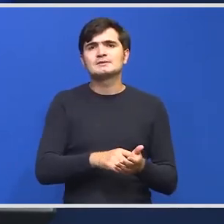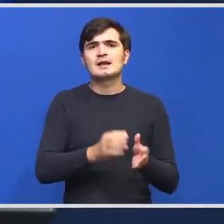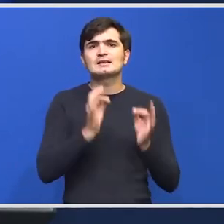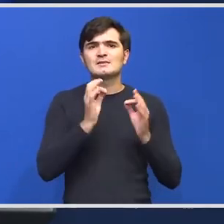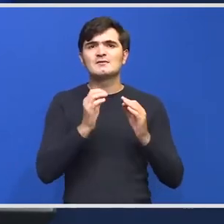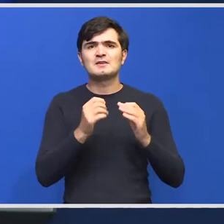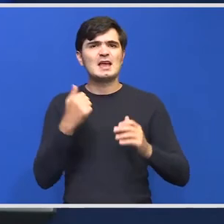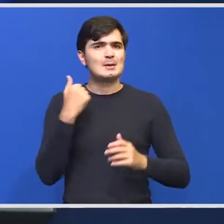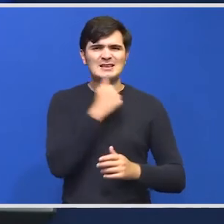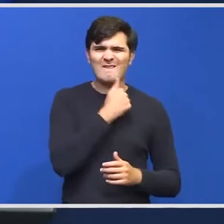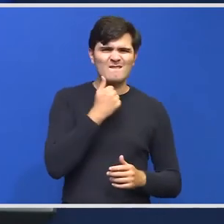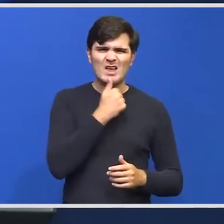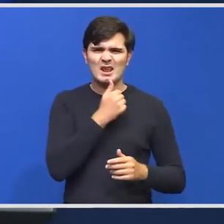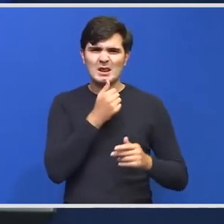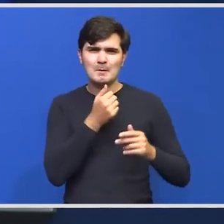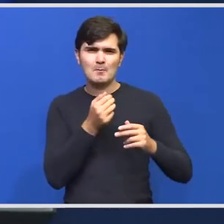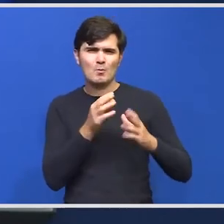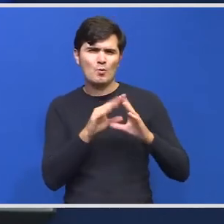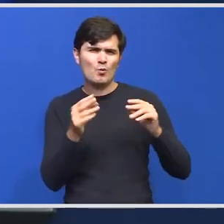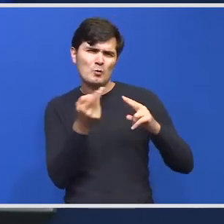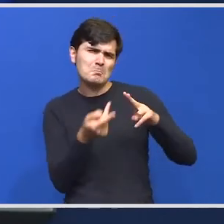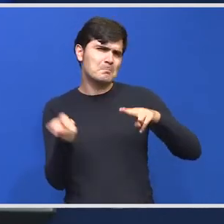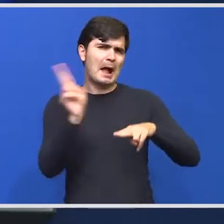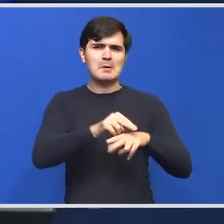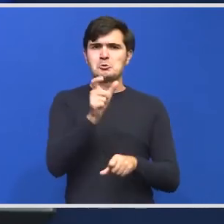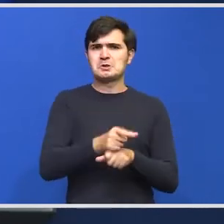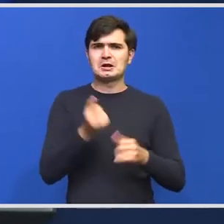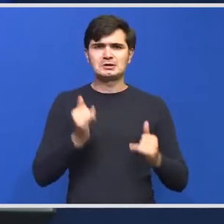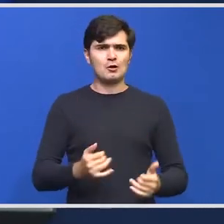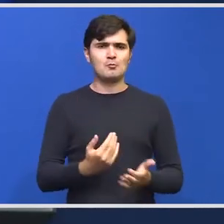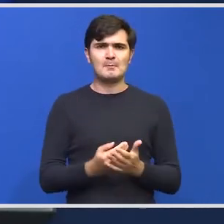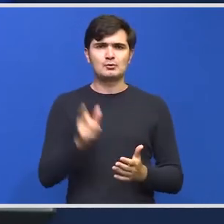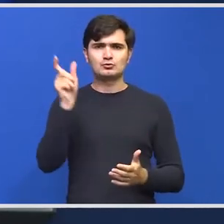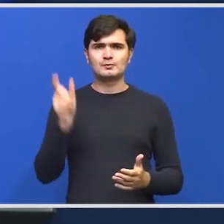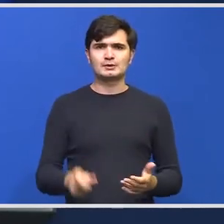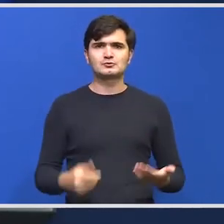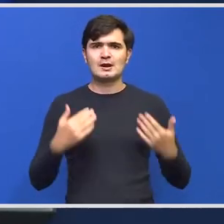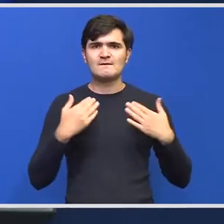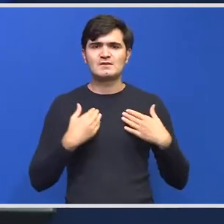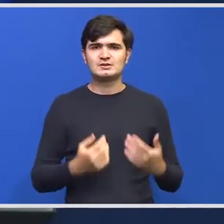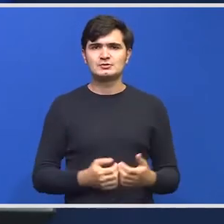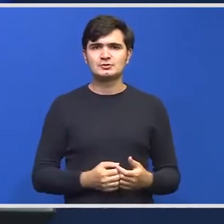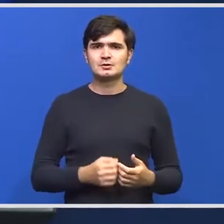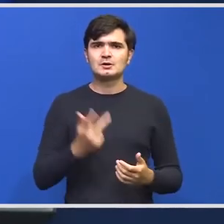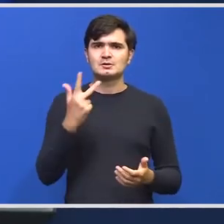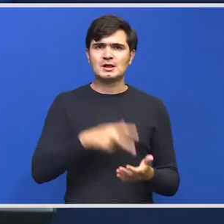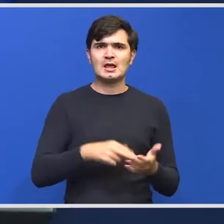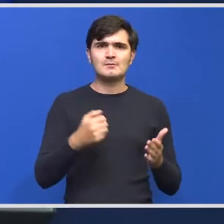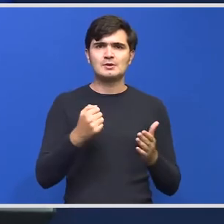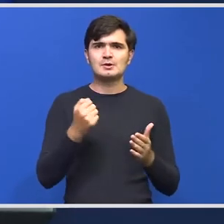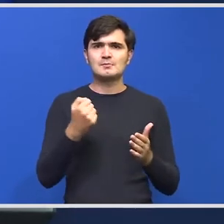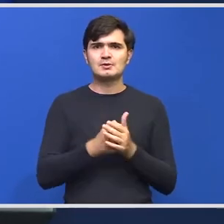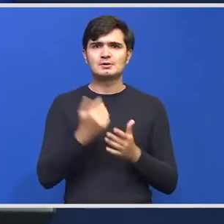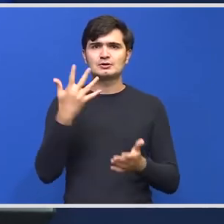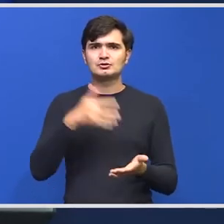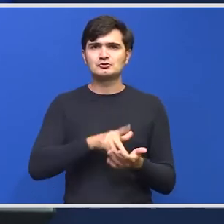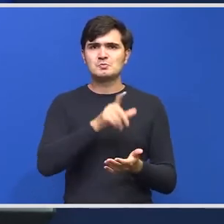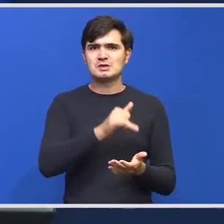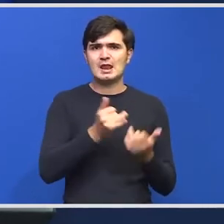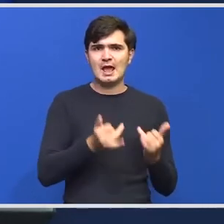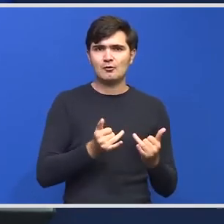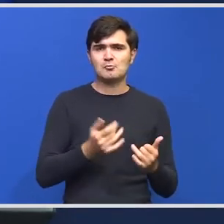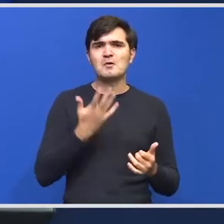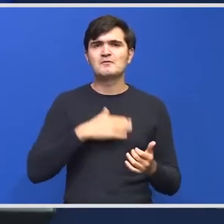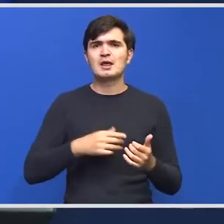drastice mult mult mai mari peste ceea ce este acum pentru persoane fizice acestea sunt între 3.000 și 5.000 de lei noi sper